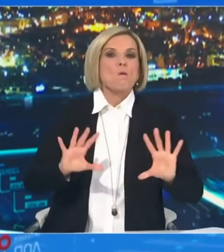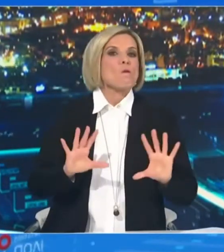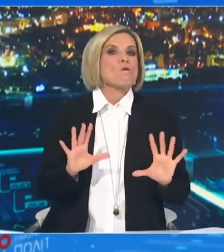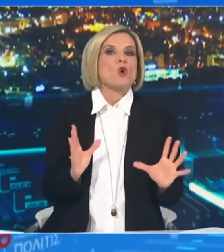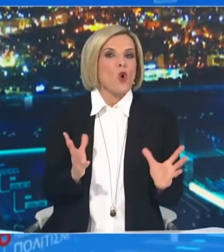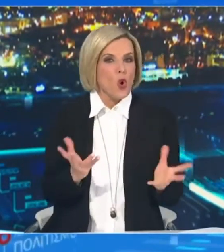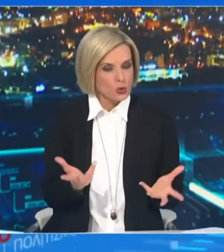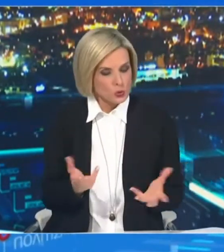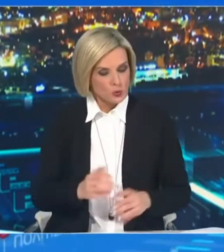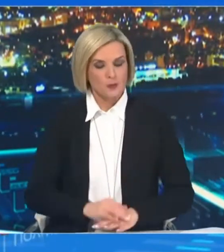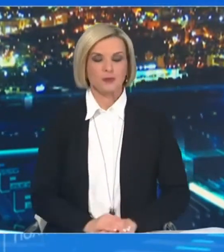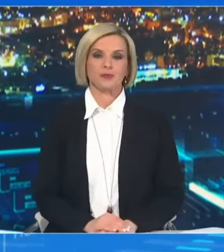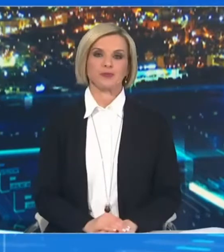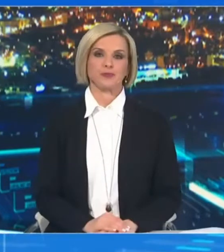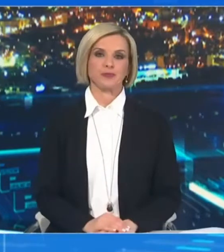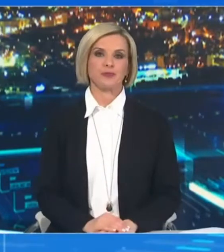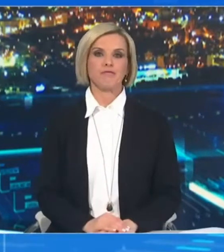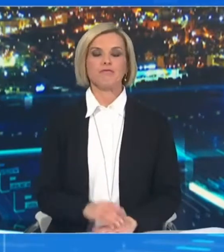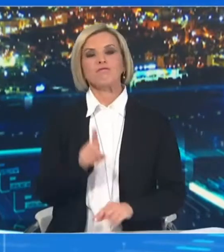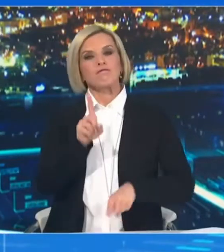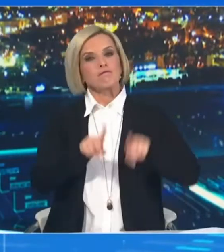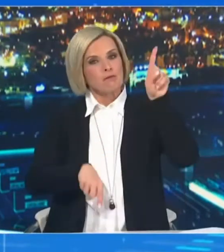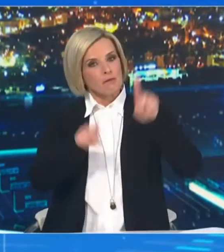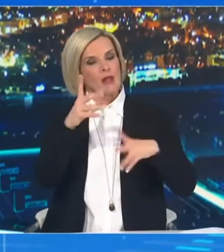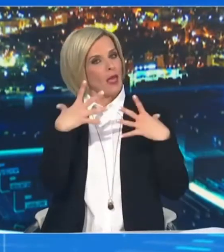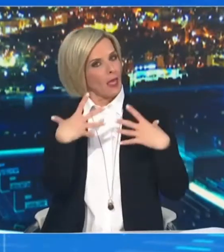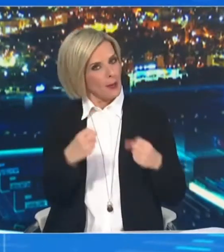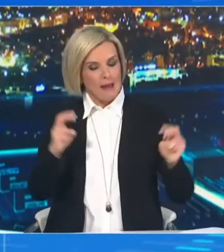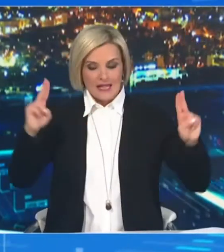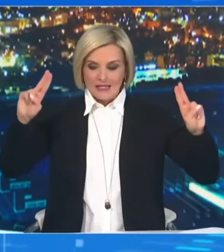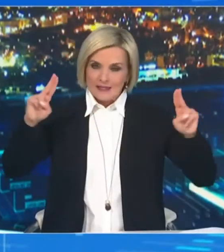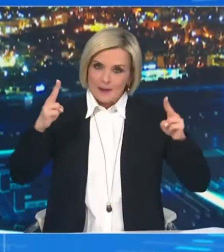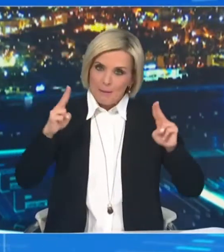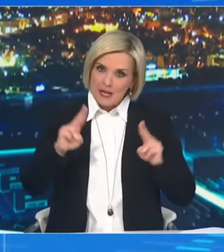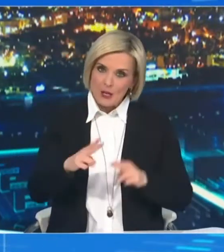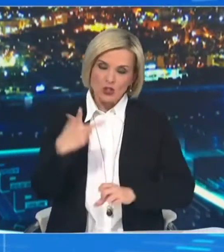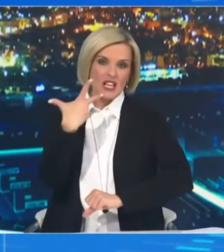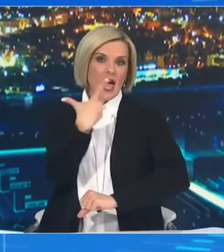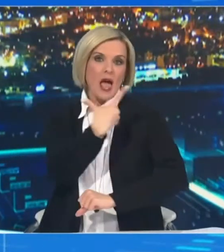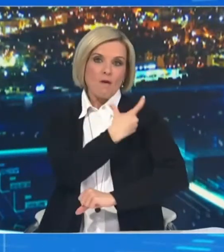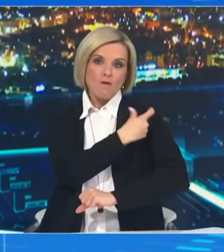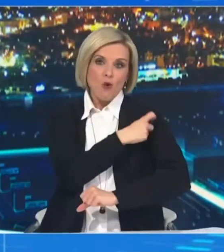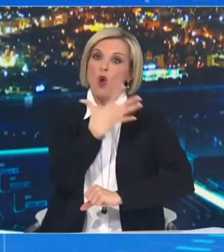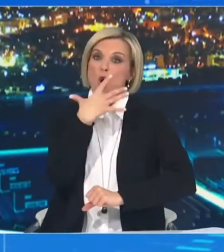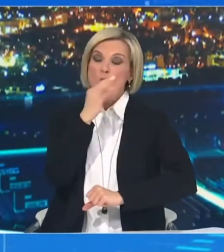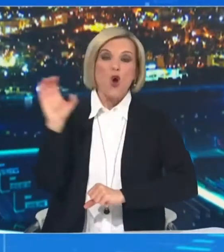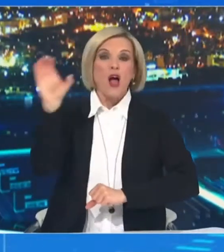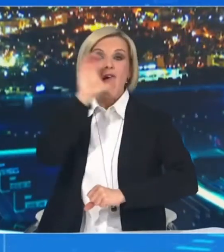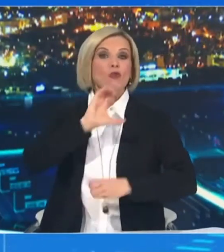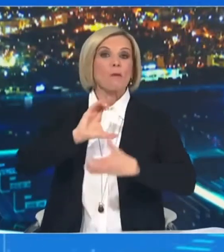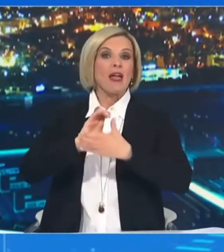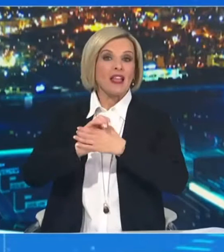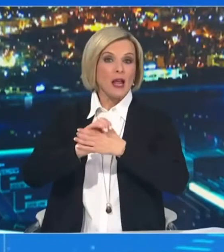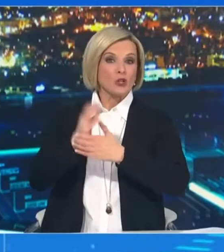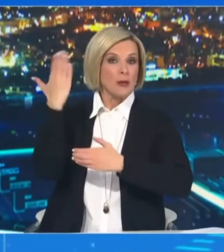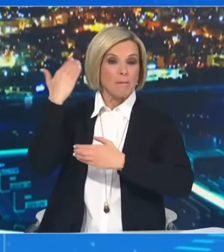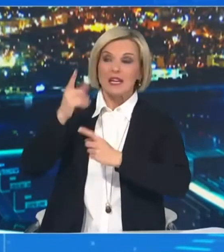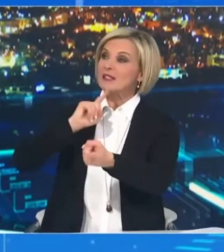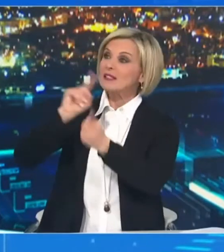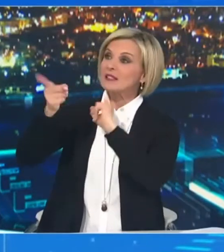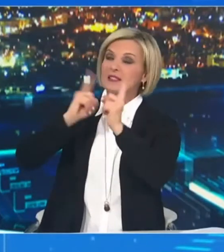Η περιορισμένη διαθεσιμότητα επέβαλε σε όλα τα κράτη, σε όλες τις χώρες